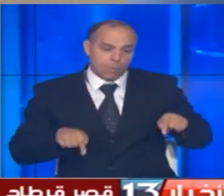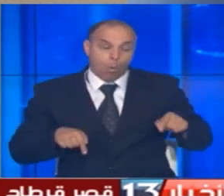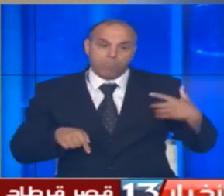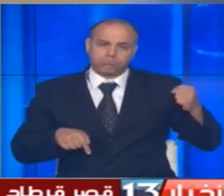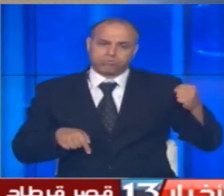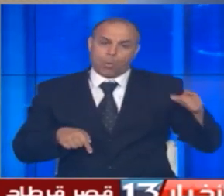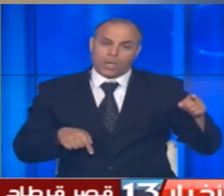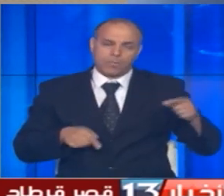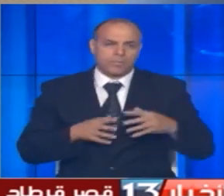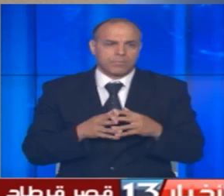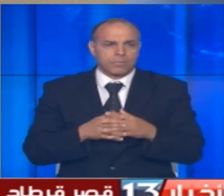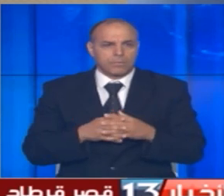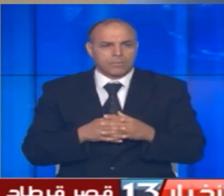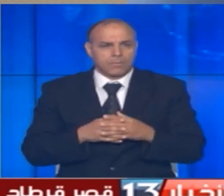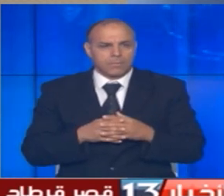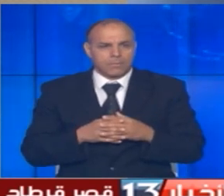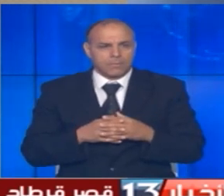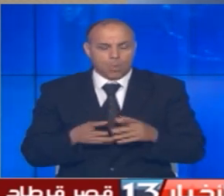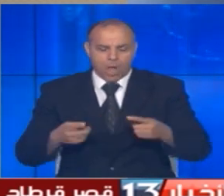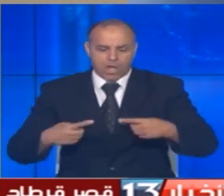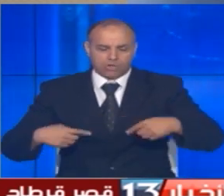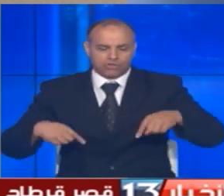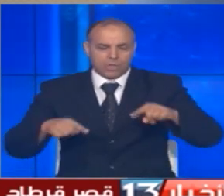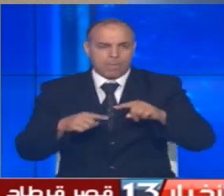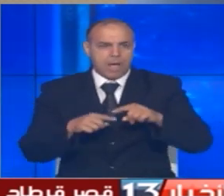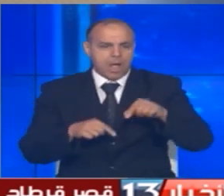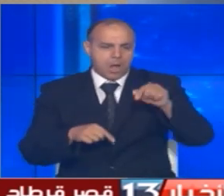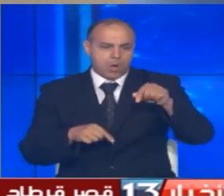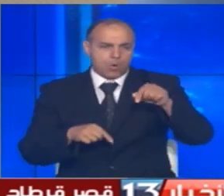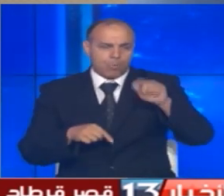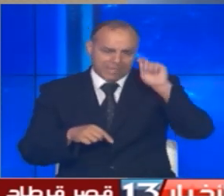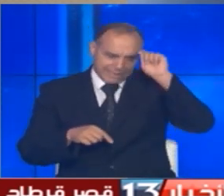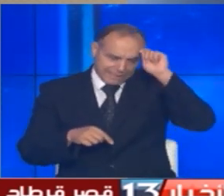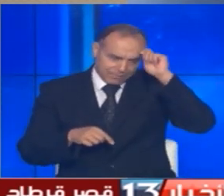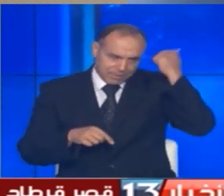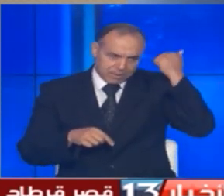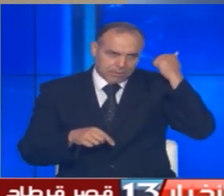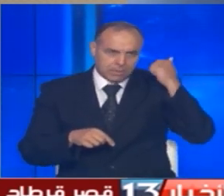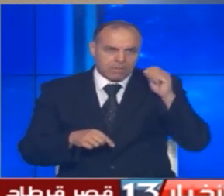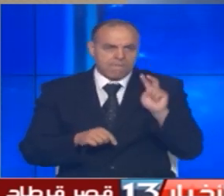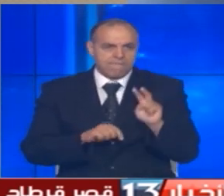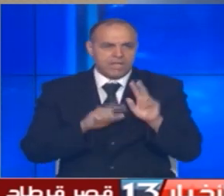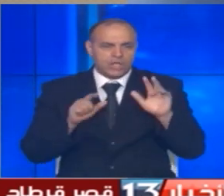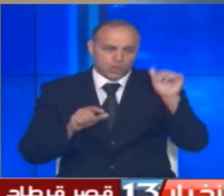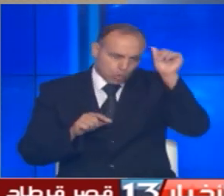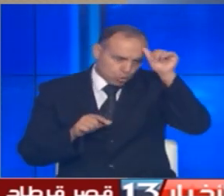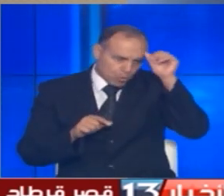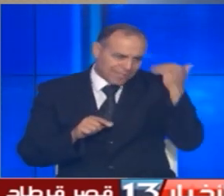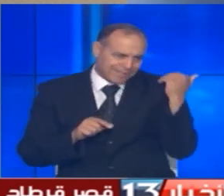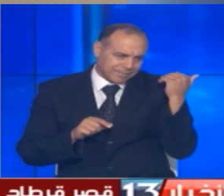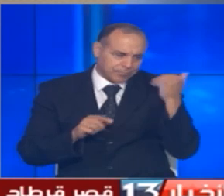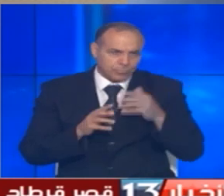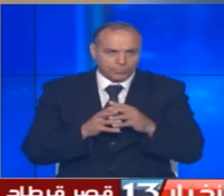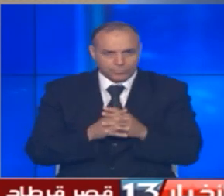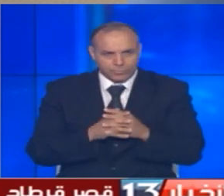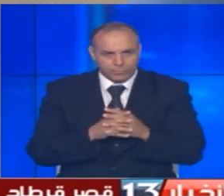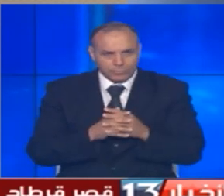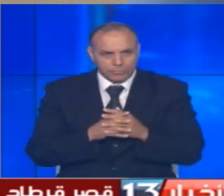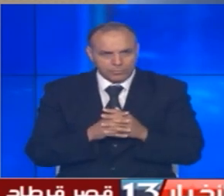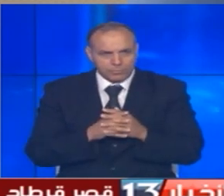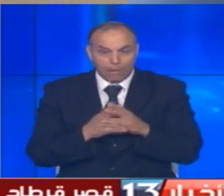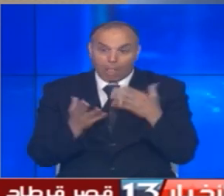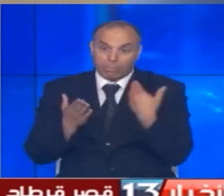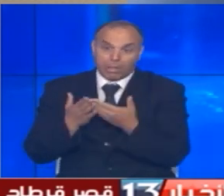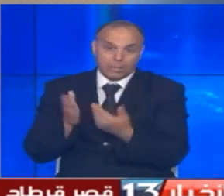واجتماع يوم السبت 28 جوليا أقام